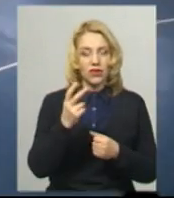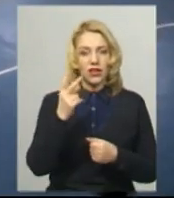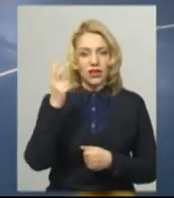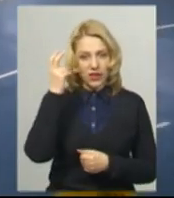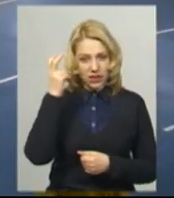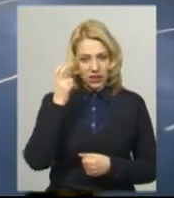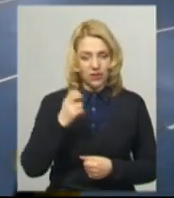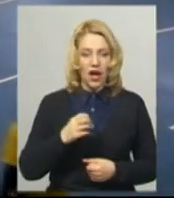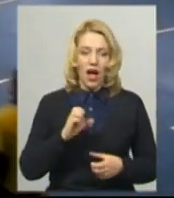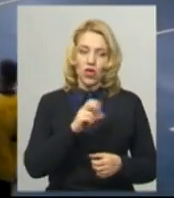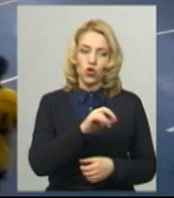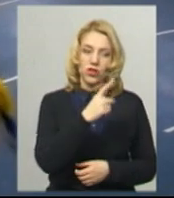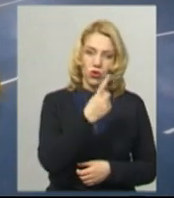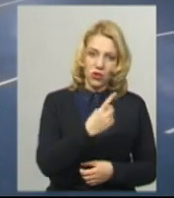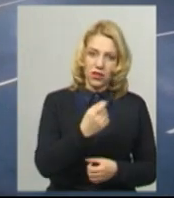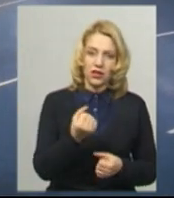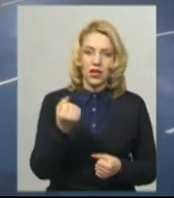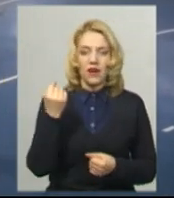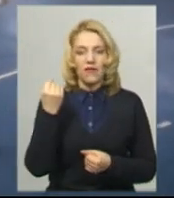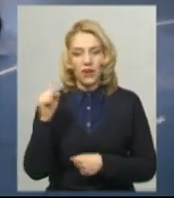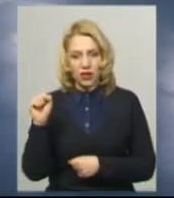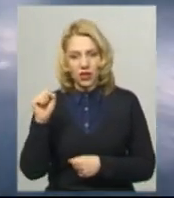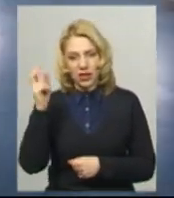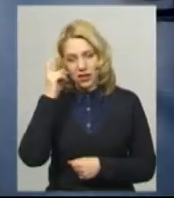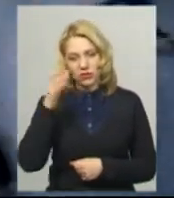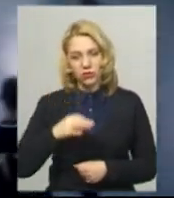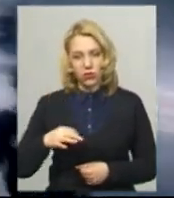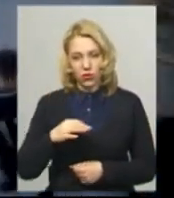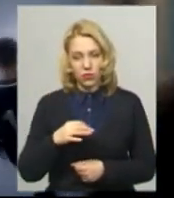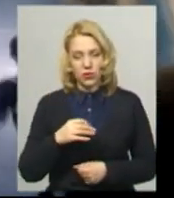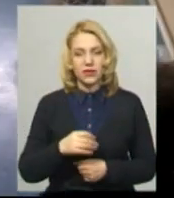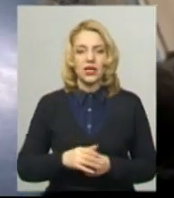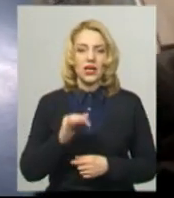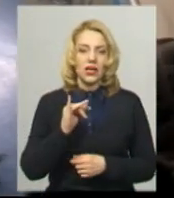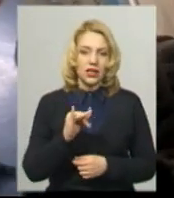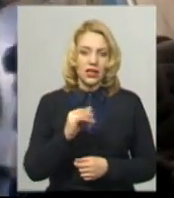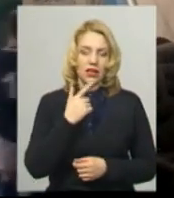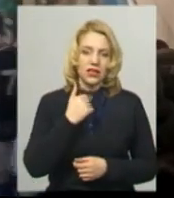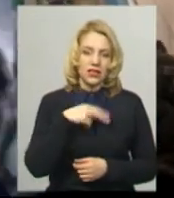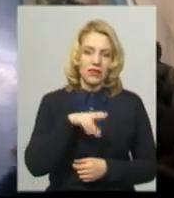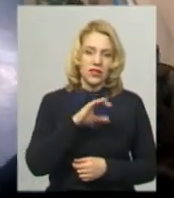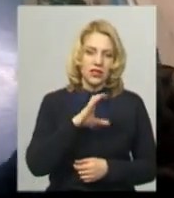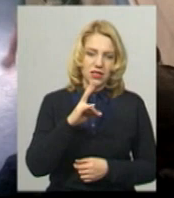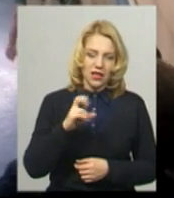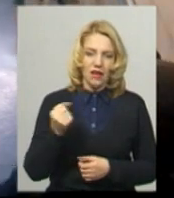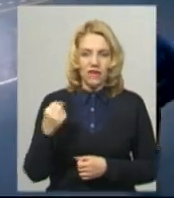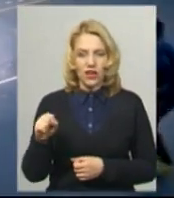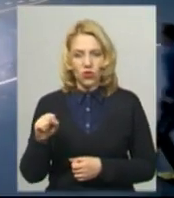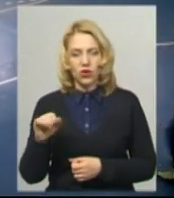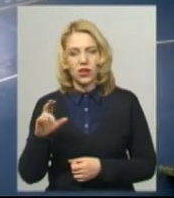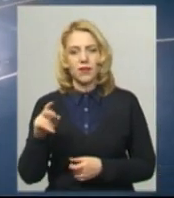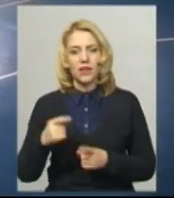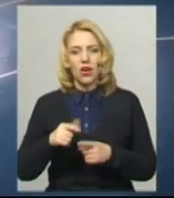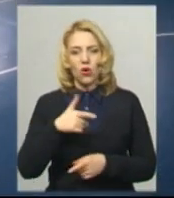«Антоніне-1» перемогла Гостомельський клуб з рахунком 3-1. Красилівська Десна виграла в команди «Антоніне-2» 7-0. Гостомель